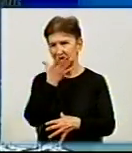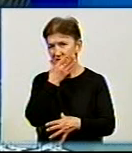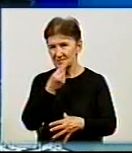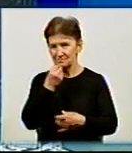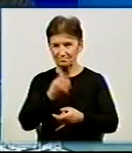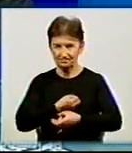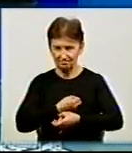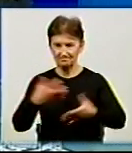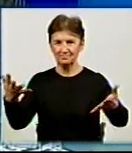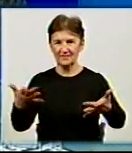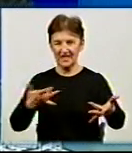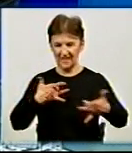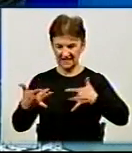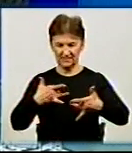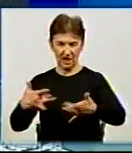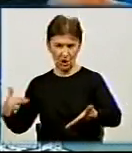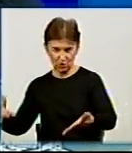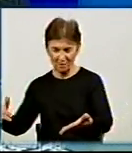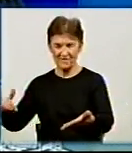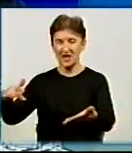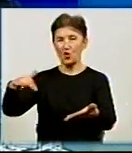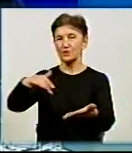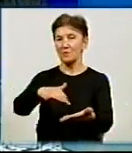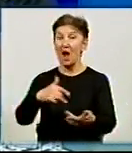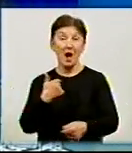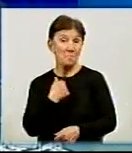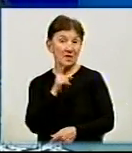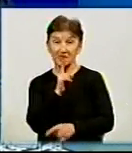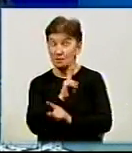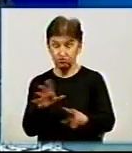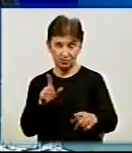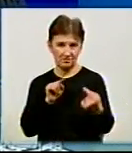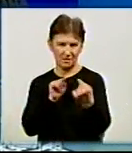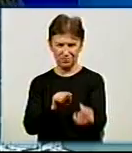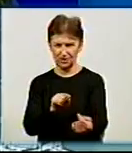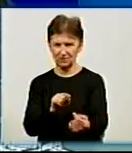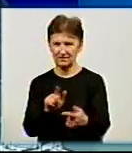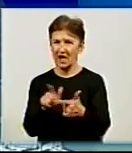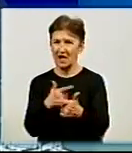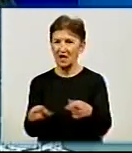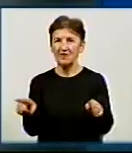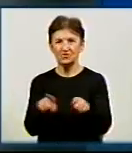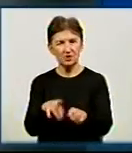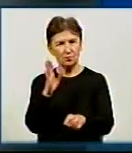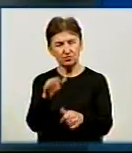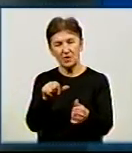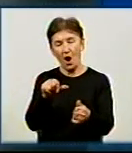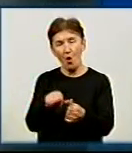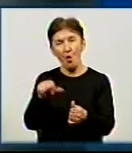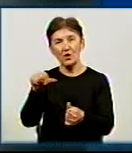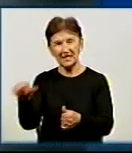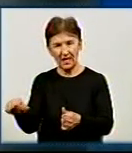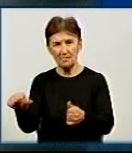виходом на сцену, з урочистими митями, то ми не будемо заперечувати. Але це все ж таки буде окрема премія. Об